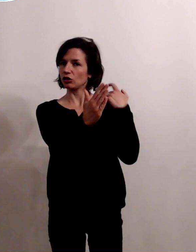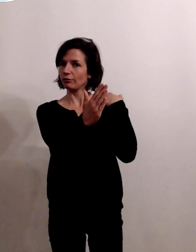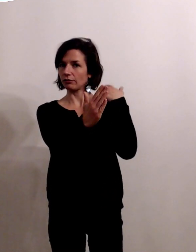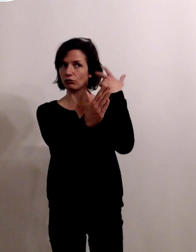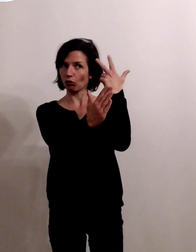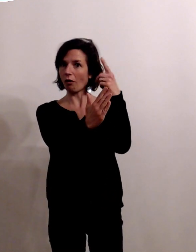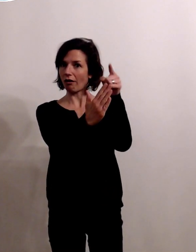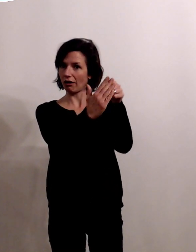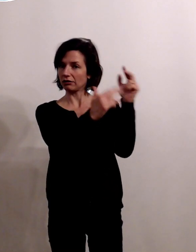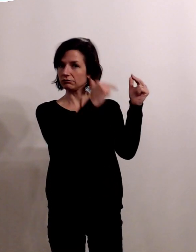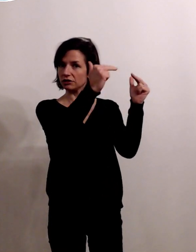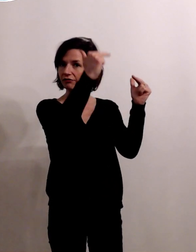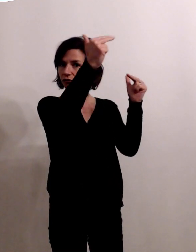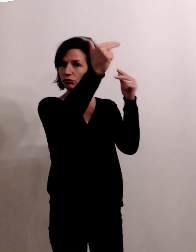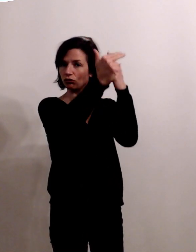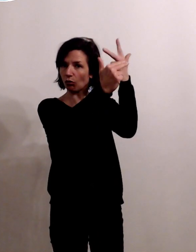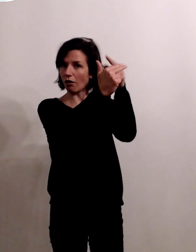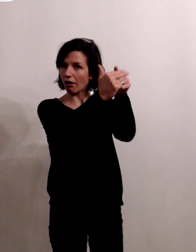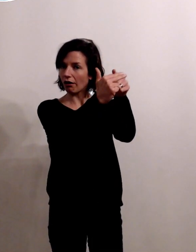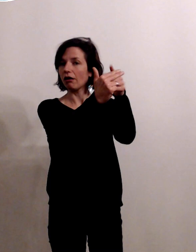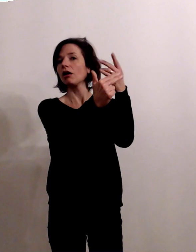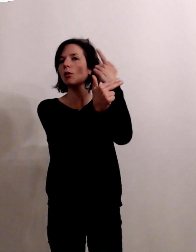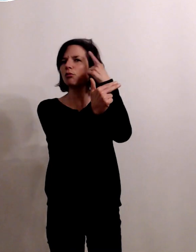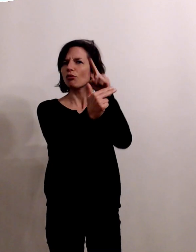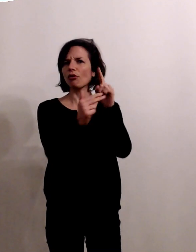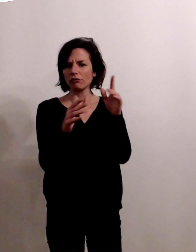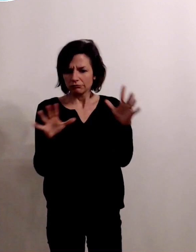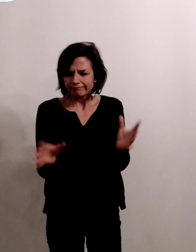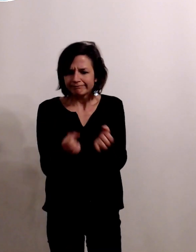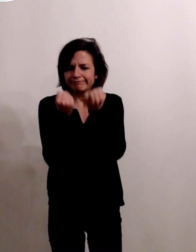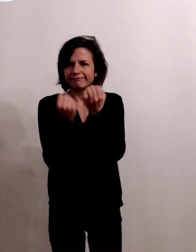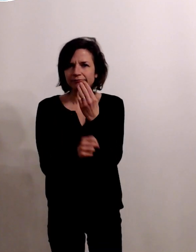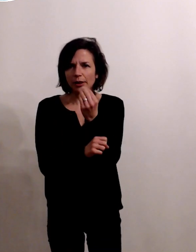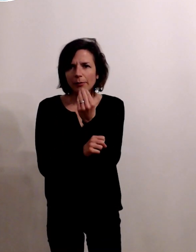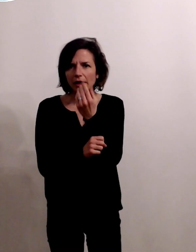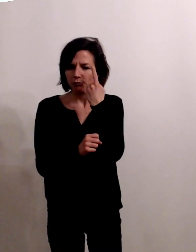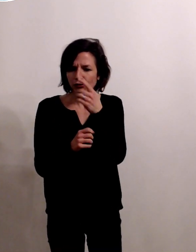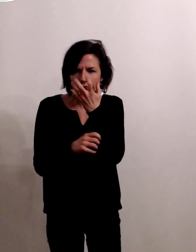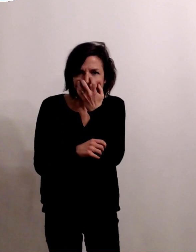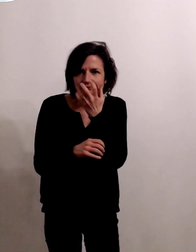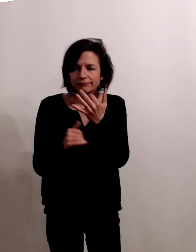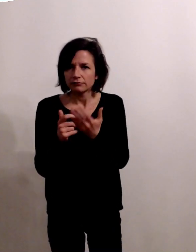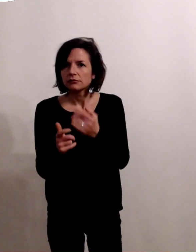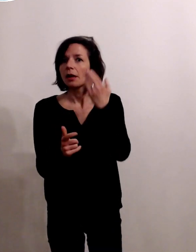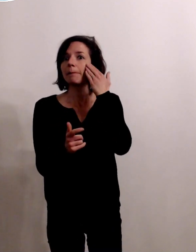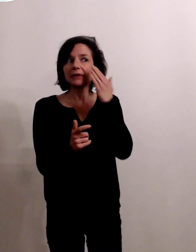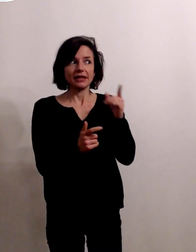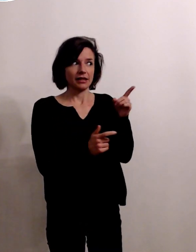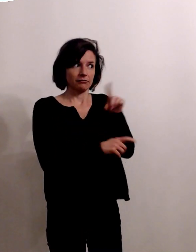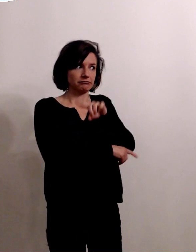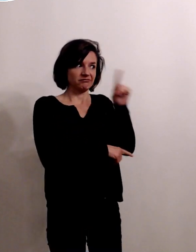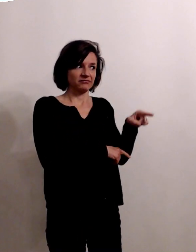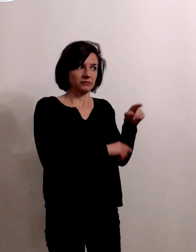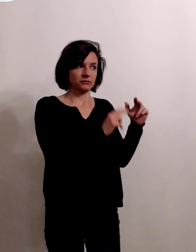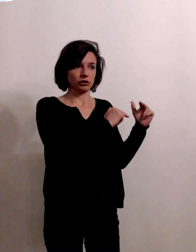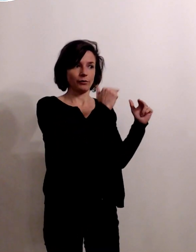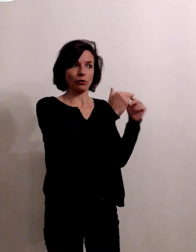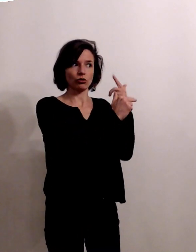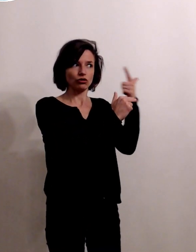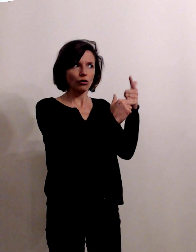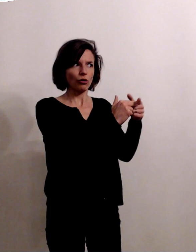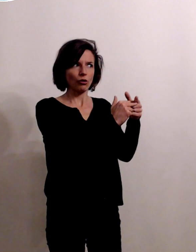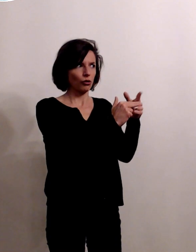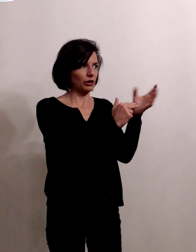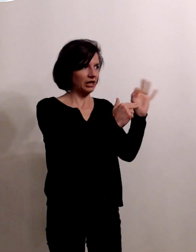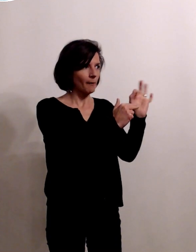est-ce que dans ce cas là par exemple si une maternité de type 2 n'est pas équipée de service de réanimation il y a un transfert de l'enfant ou